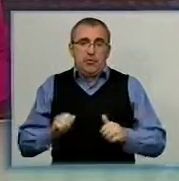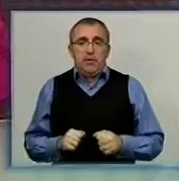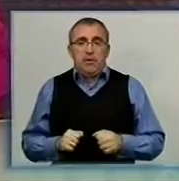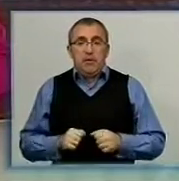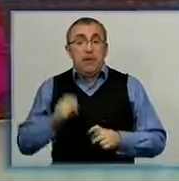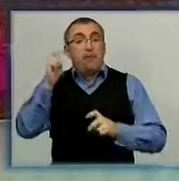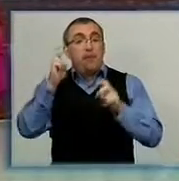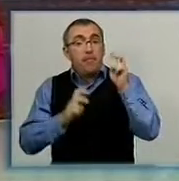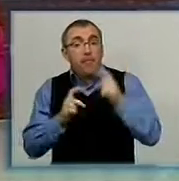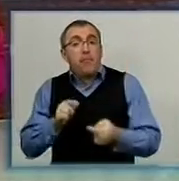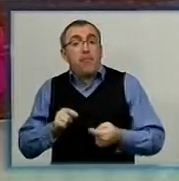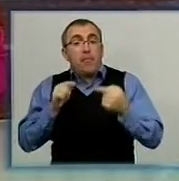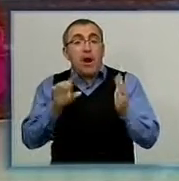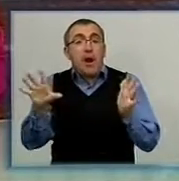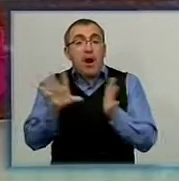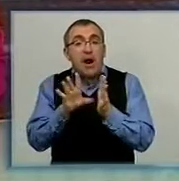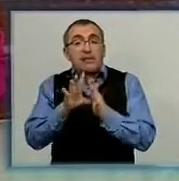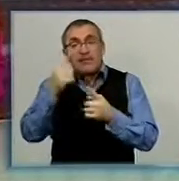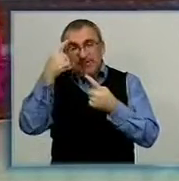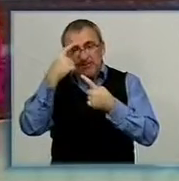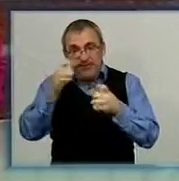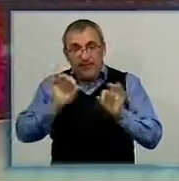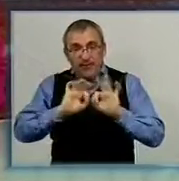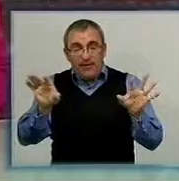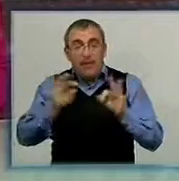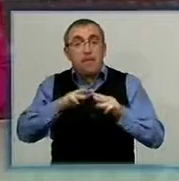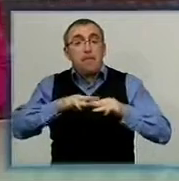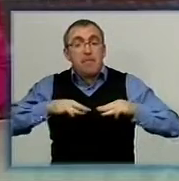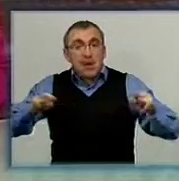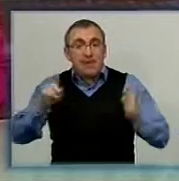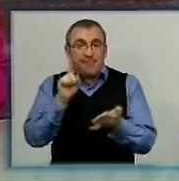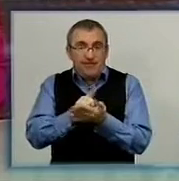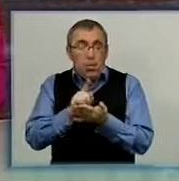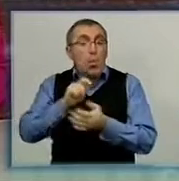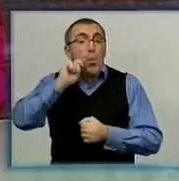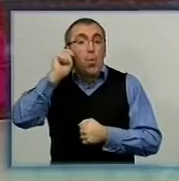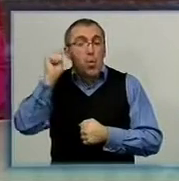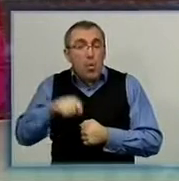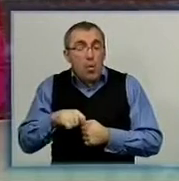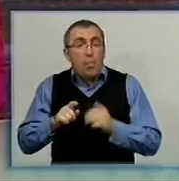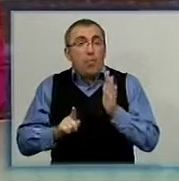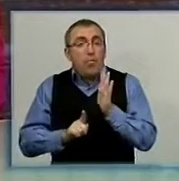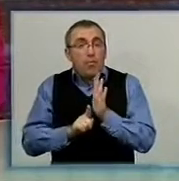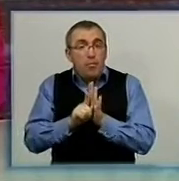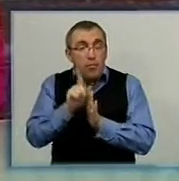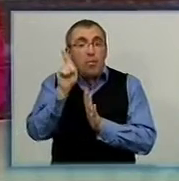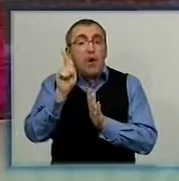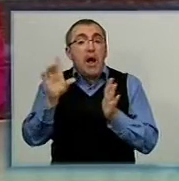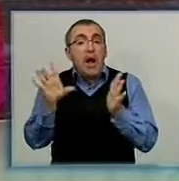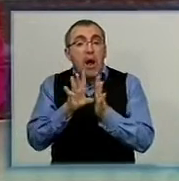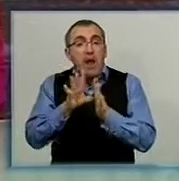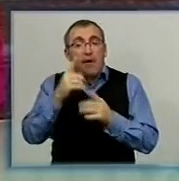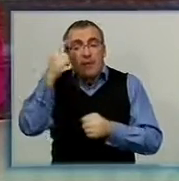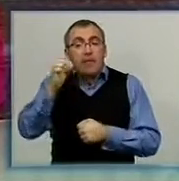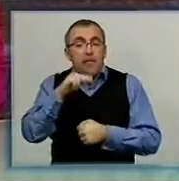Підприємці проти електронної звітності. З 1 січня Міністерство доходів і зборів України запроваджує обов'язкову електронну звітність з